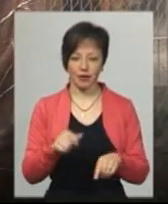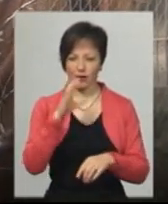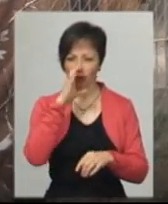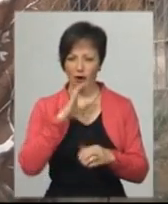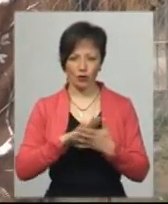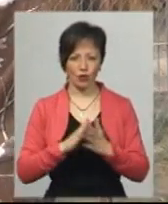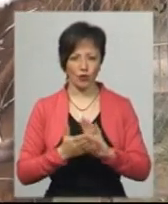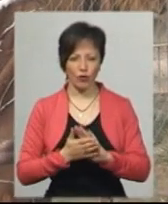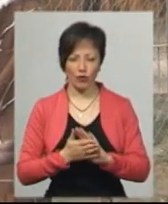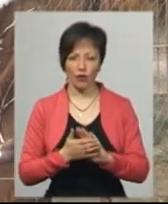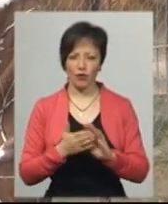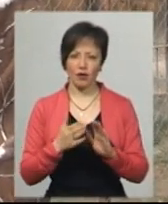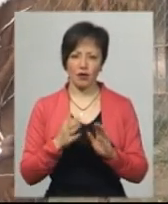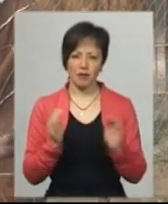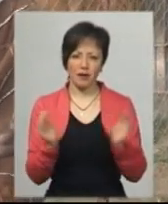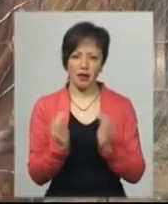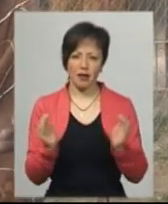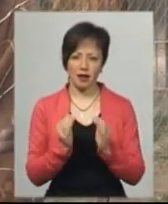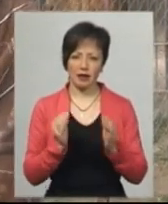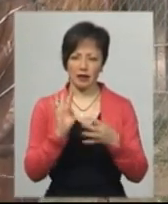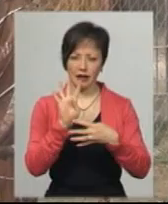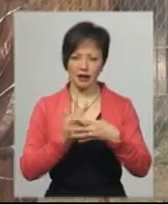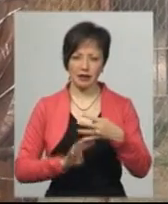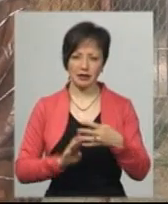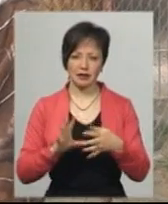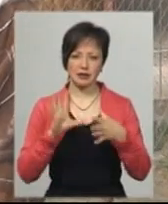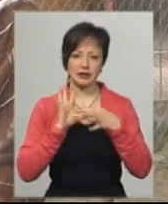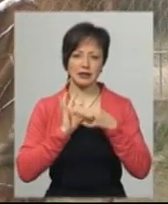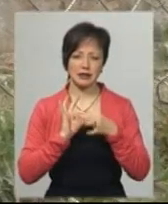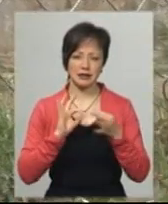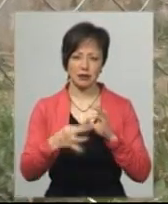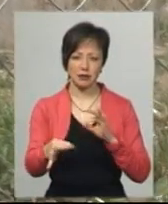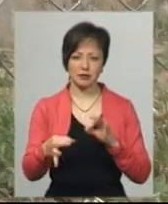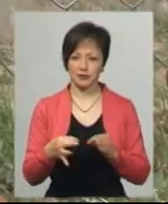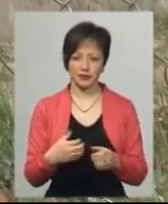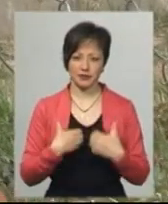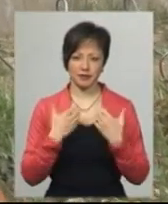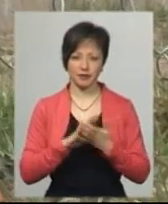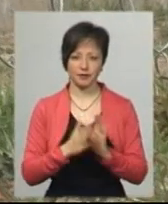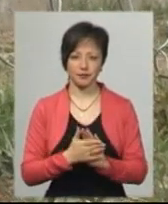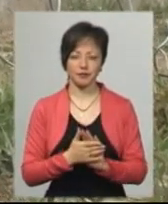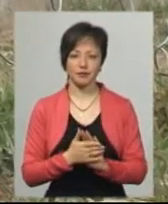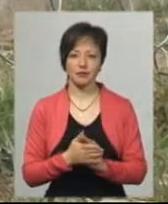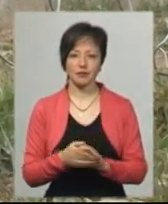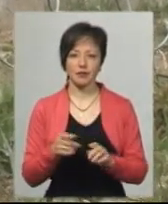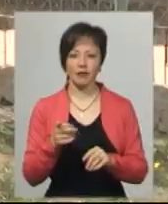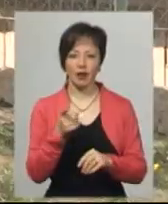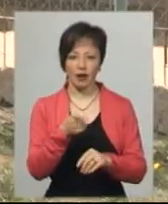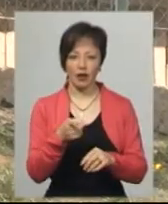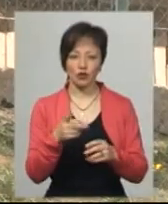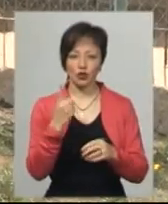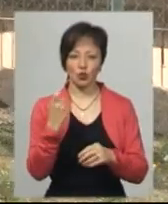поганих умовах, жила в маленькій клітці, на цепі було в дуже страшному вигляді. Хижаки знаходяться у вольєрі. 140